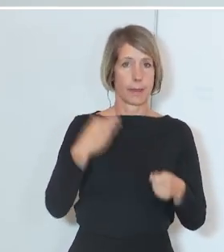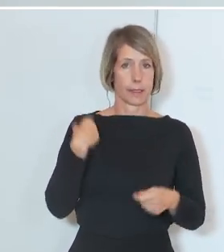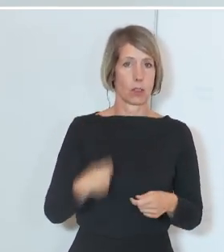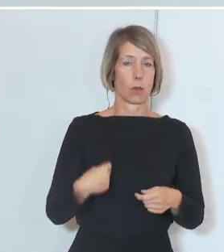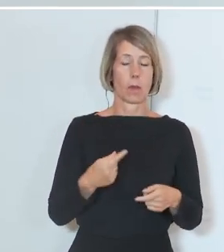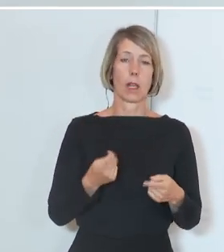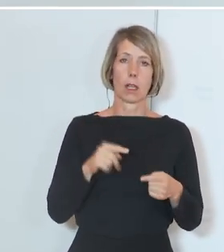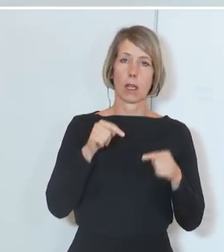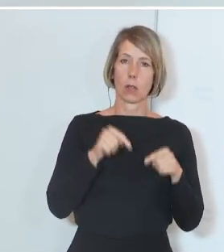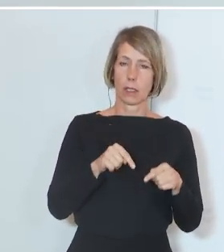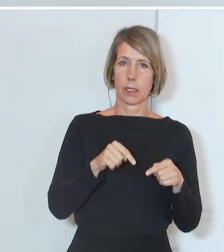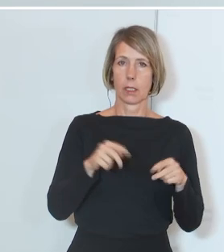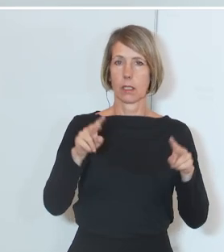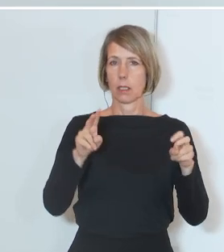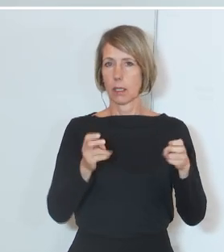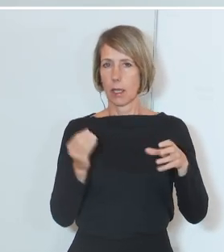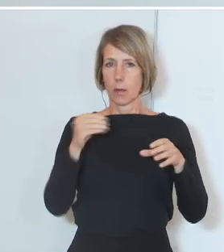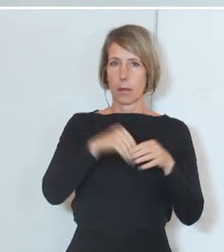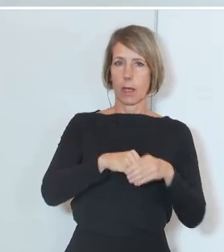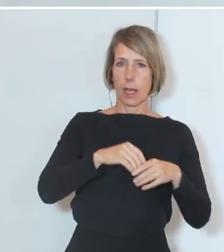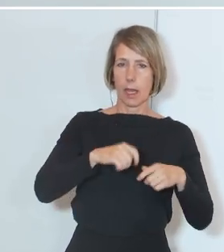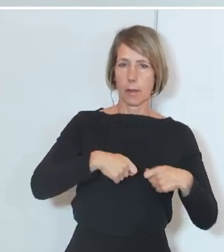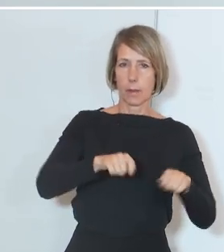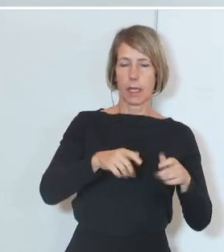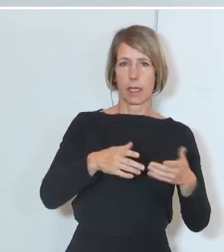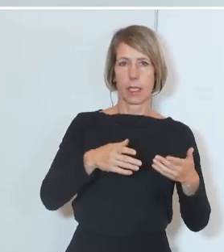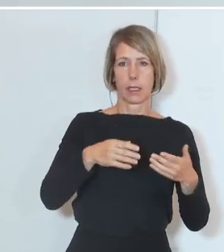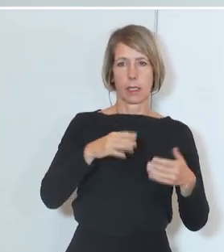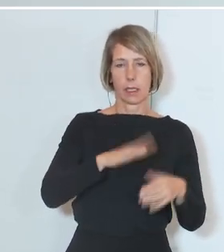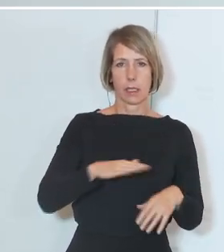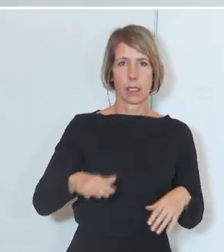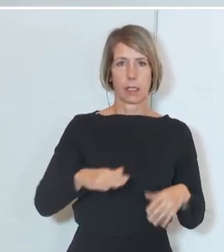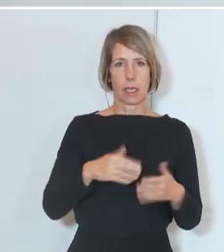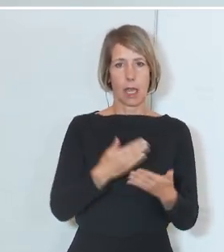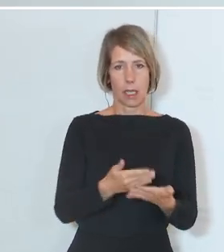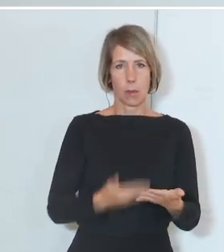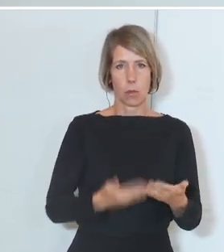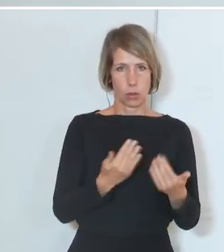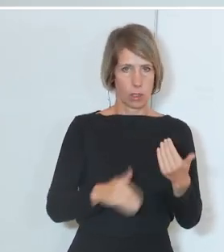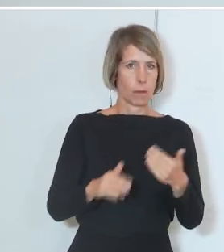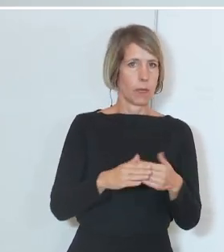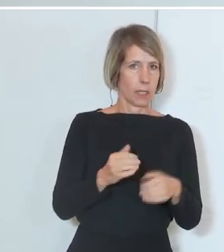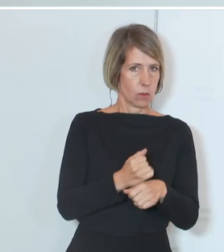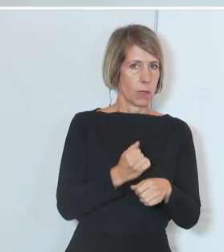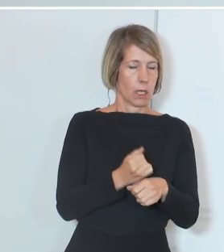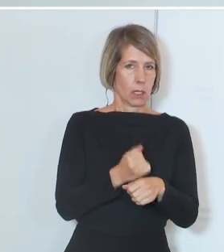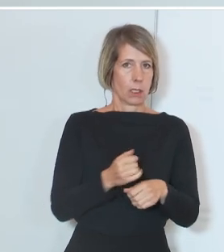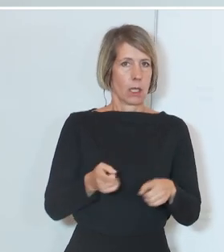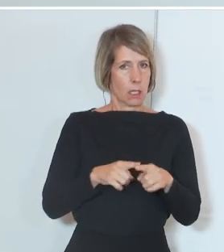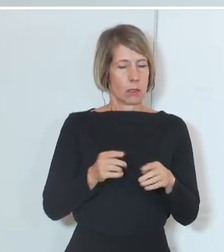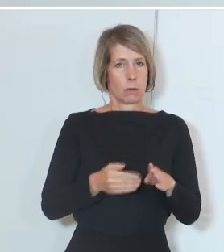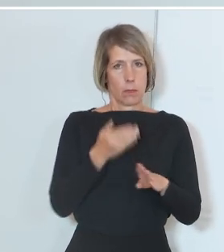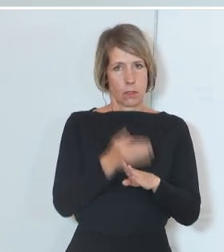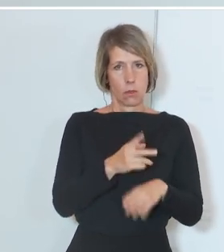um auch hier vermehrt den Kindern entsprechende Angebote zu geben. Gerade auch der Besuch von